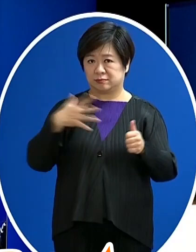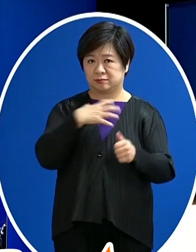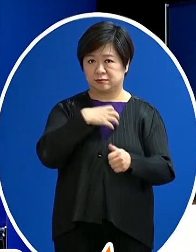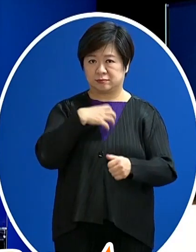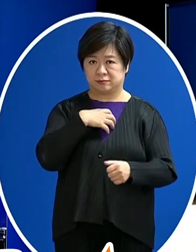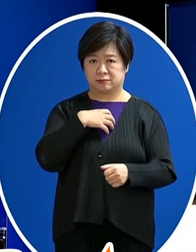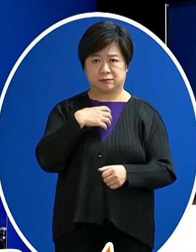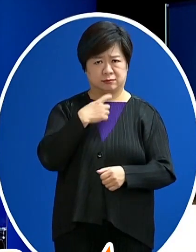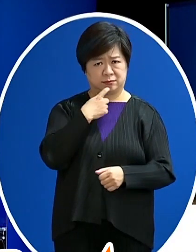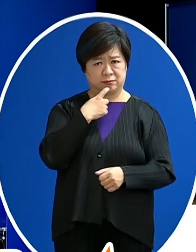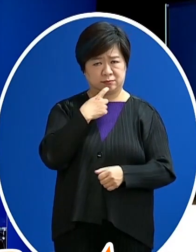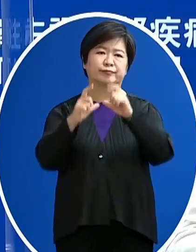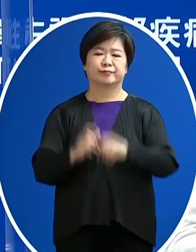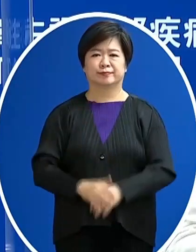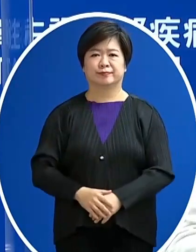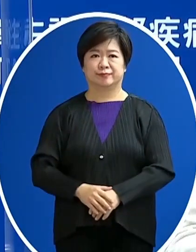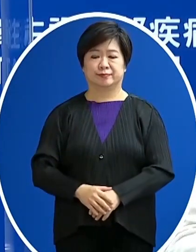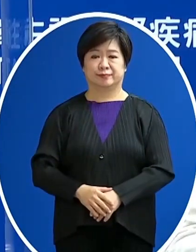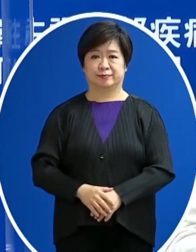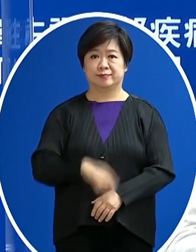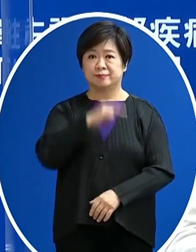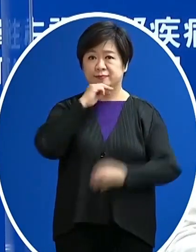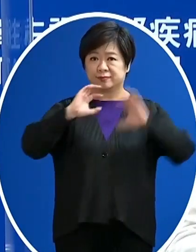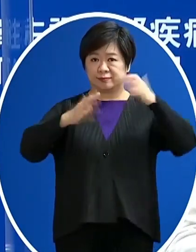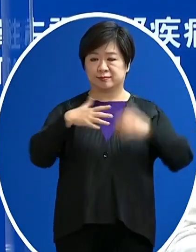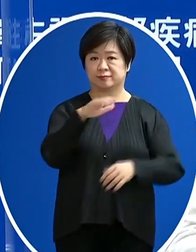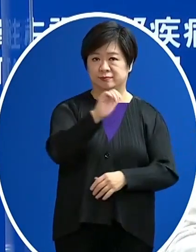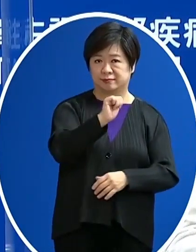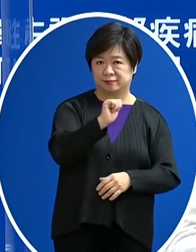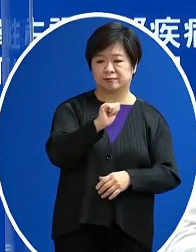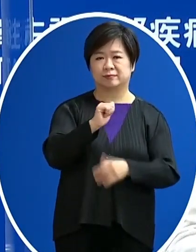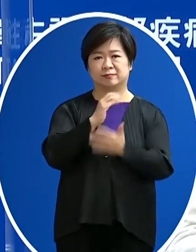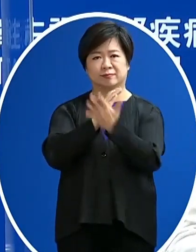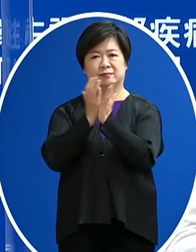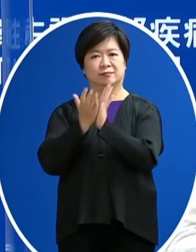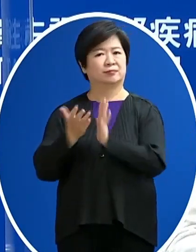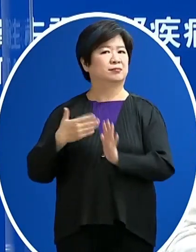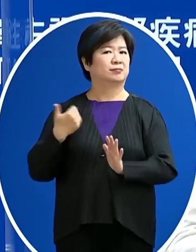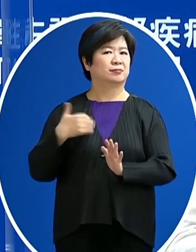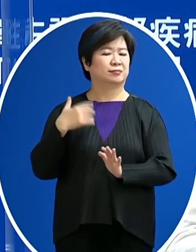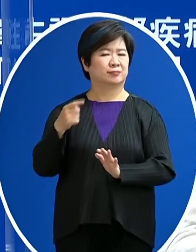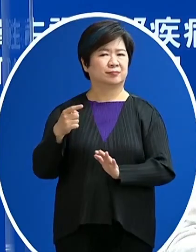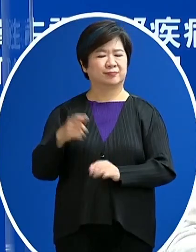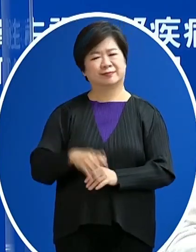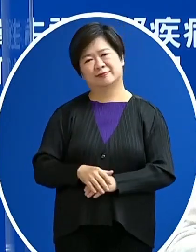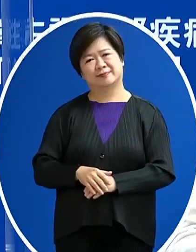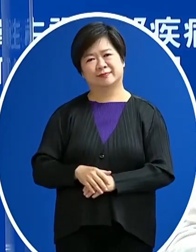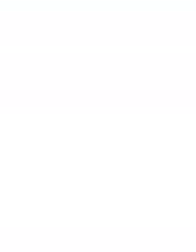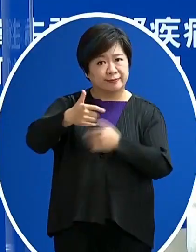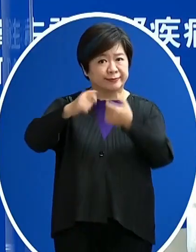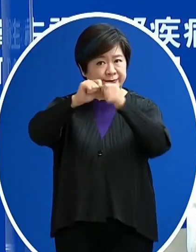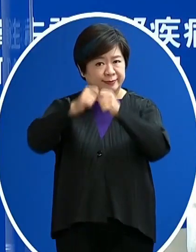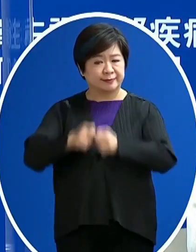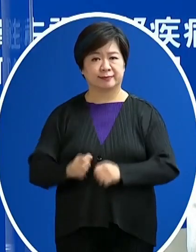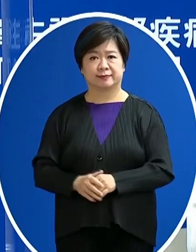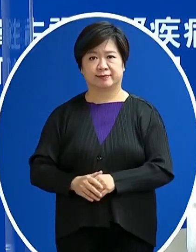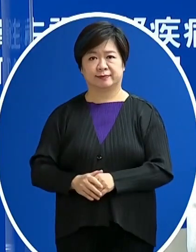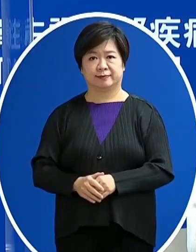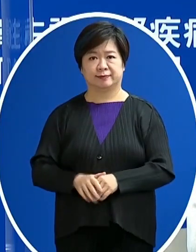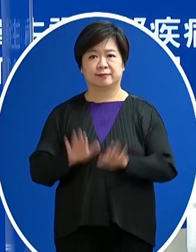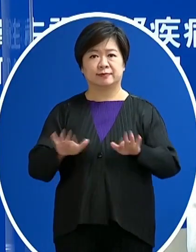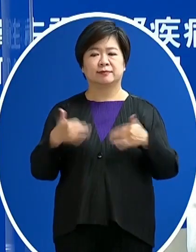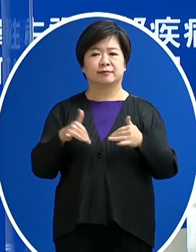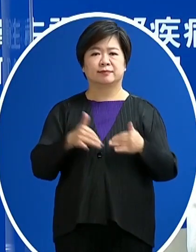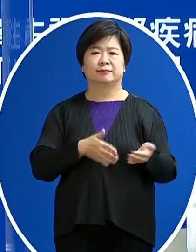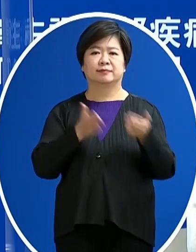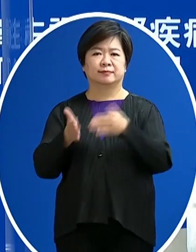可以已經已經可以排除了 Alpha Gamma 這連我們都不知道你看 老鼠一直抓來看 現在還沒有調查到